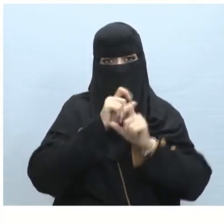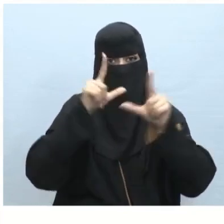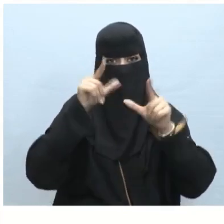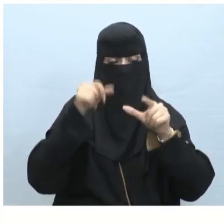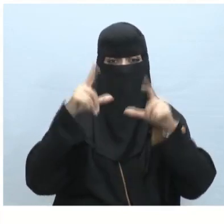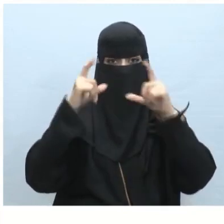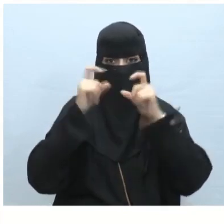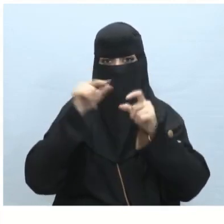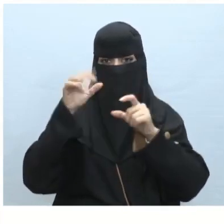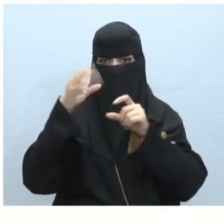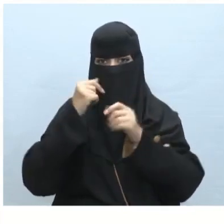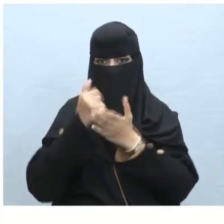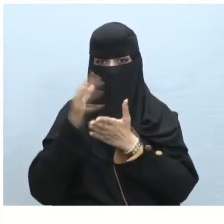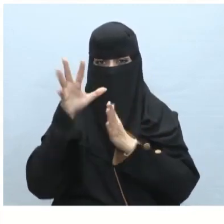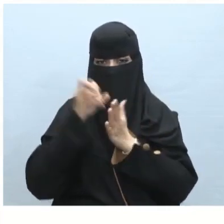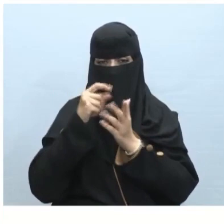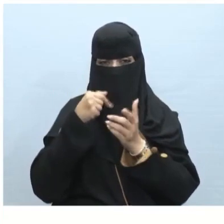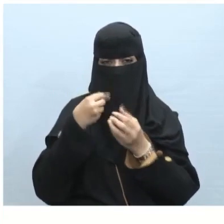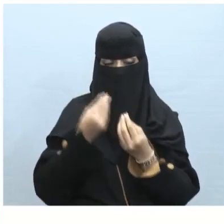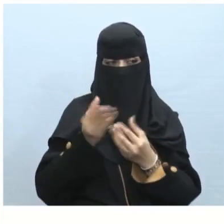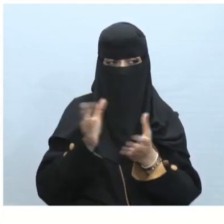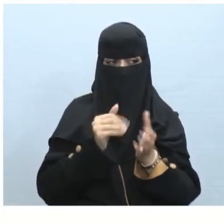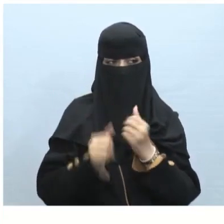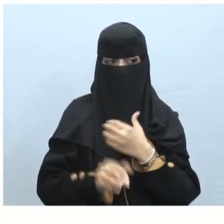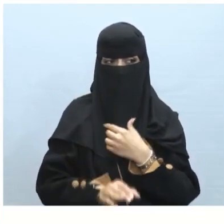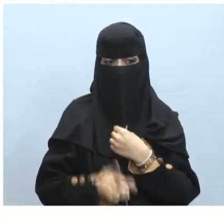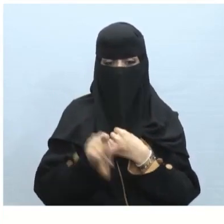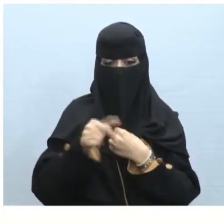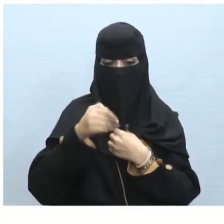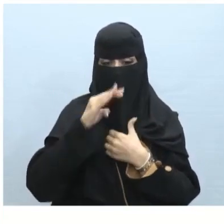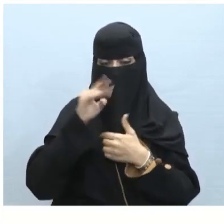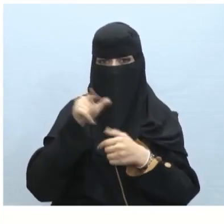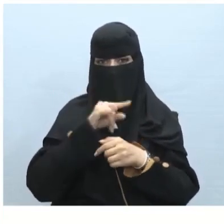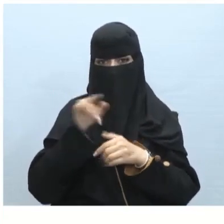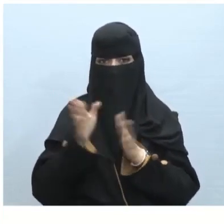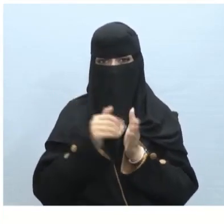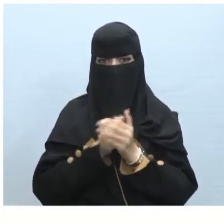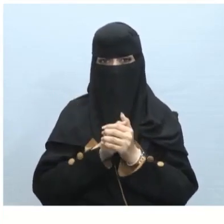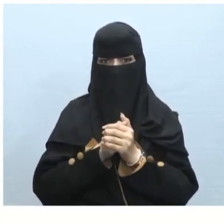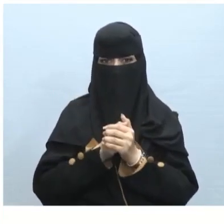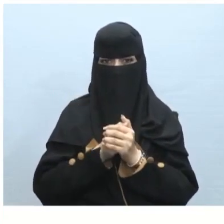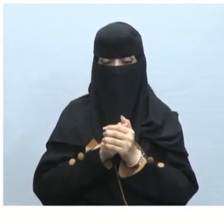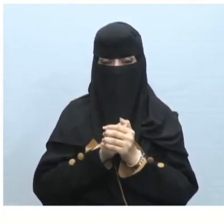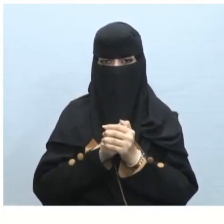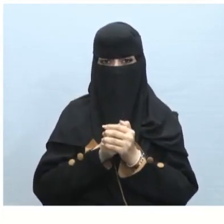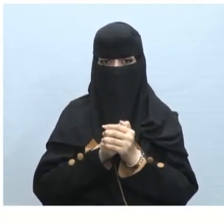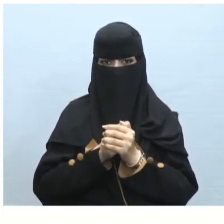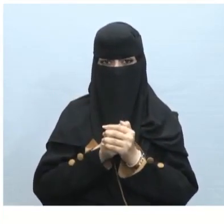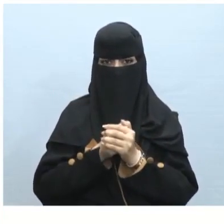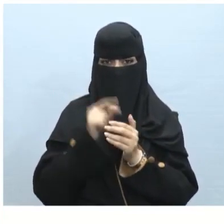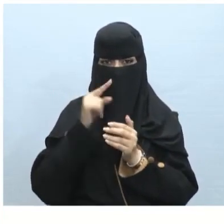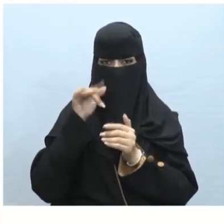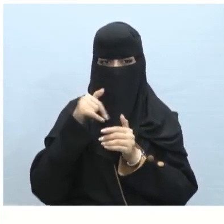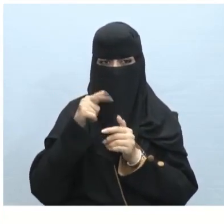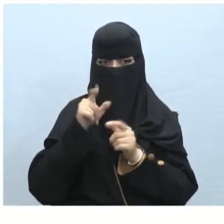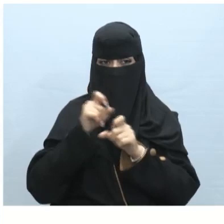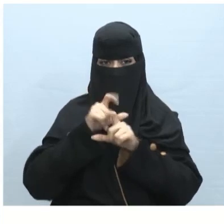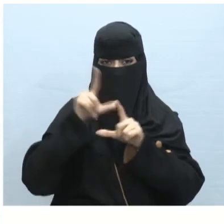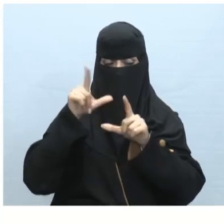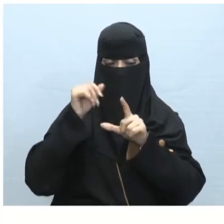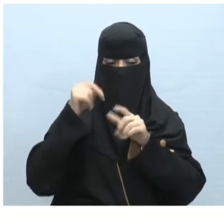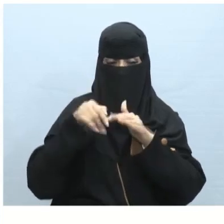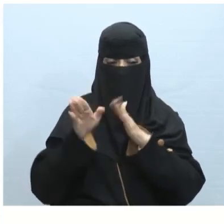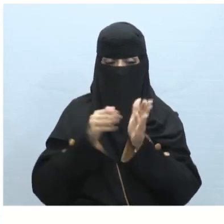الصورة أو اختفائها تدريجيا كانت الجملة لا يوضح تأثير الحركة طريقة ظهور